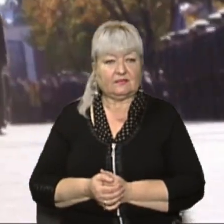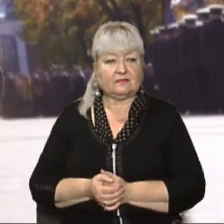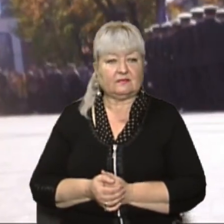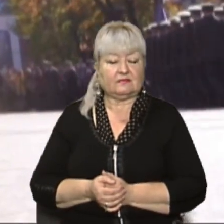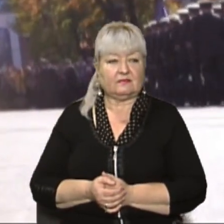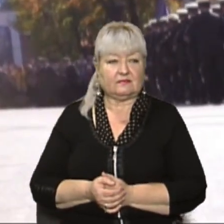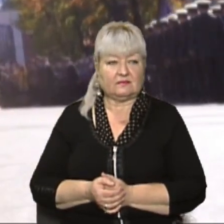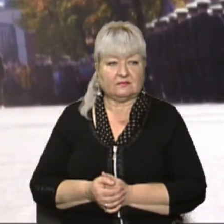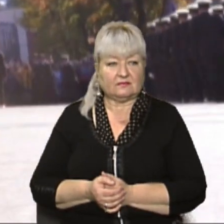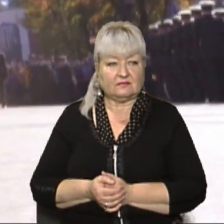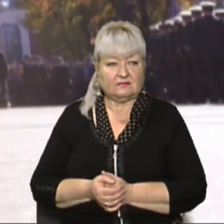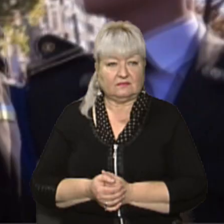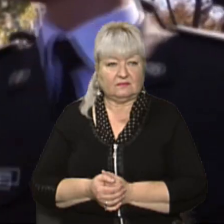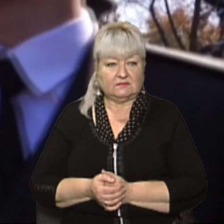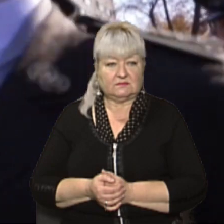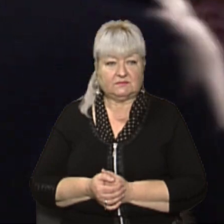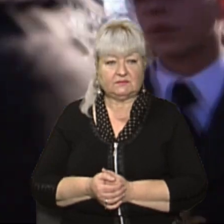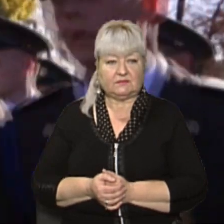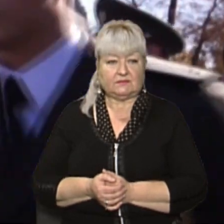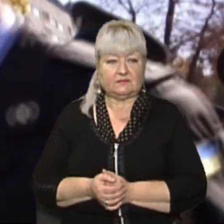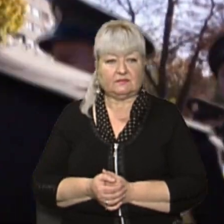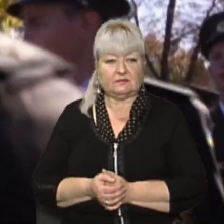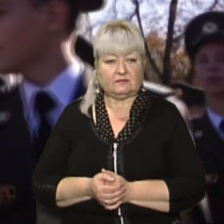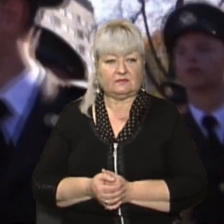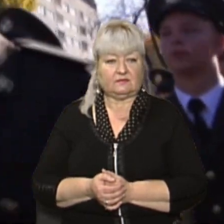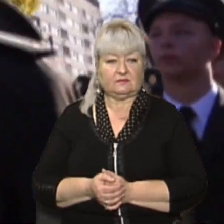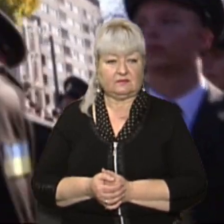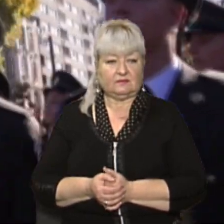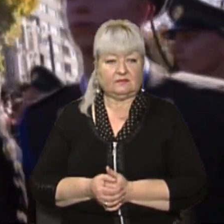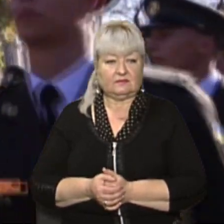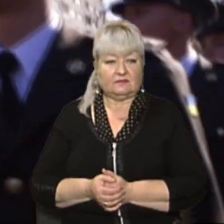Олена Данило, Роман Гнатишин, новини на Суспільному, Львів.